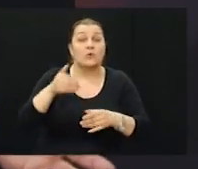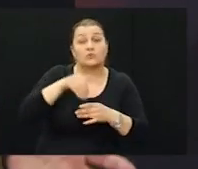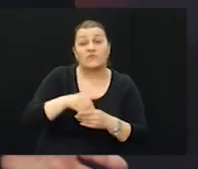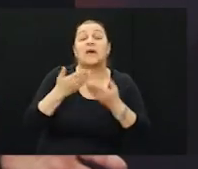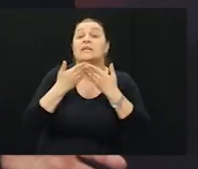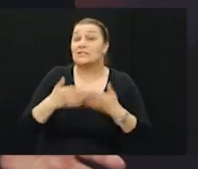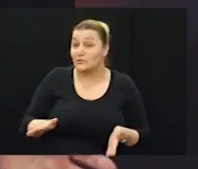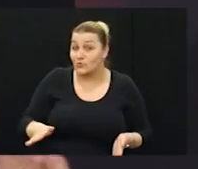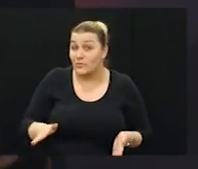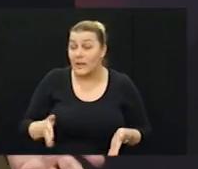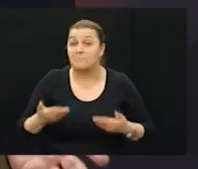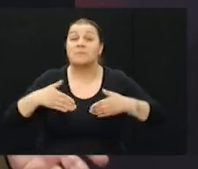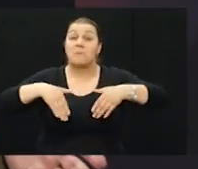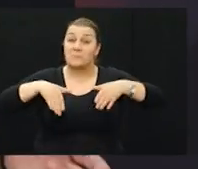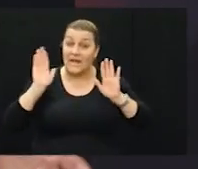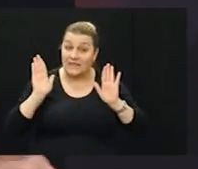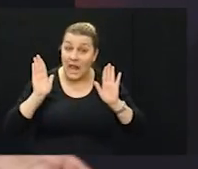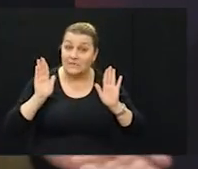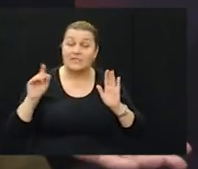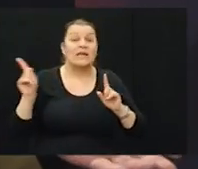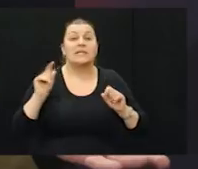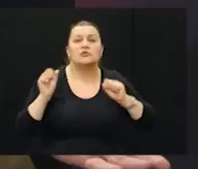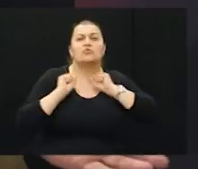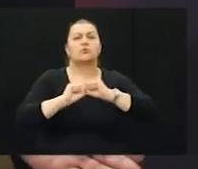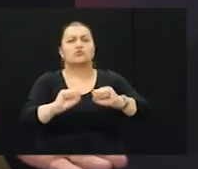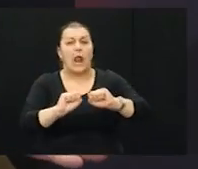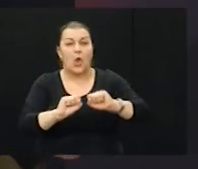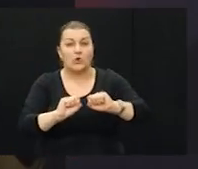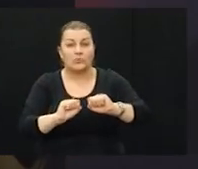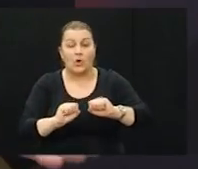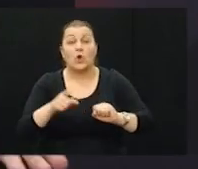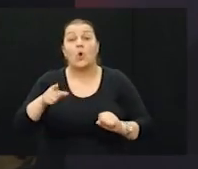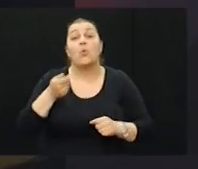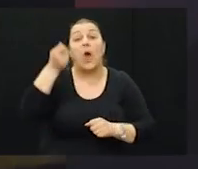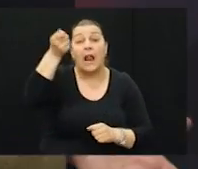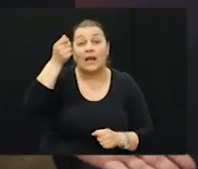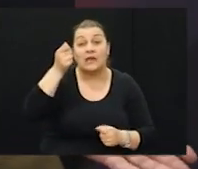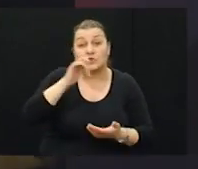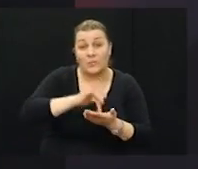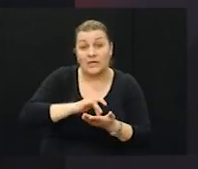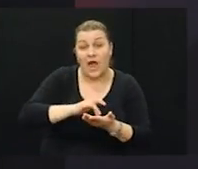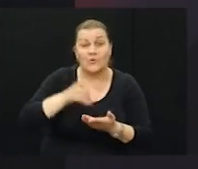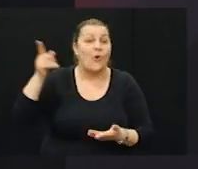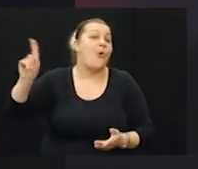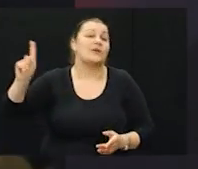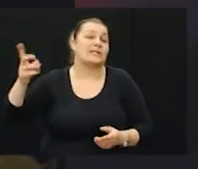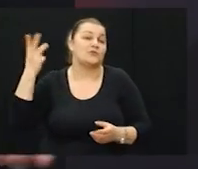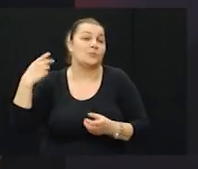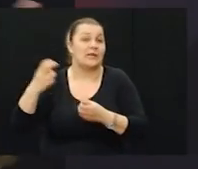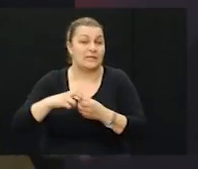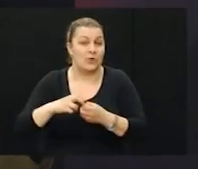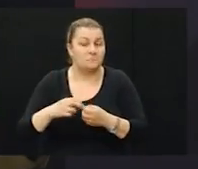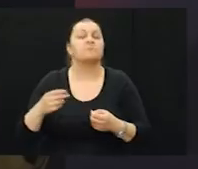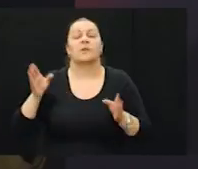zapravo izgubili, predali se i nisu pružali taj otpor. Dakle, u alkarskom kraju oni i nisu ti. Prema tome, to je priča,